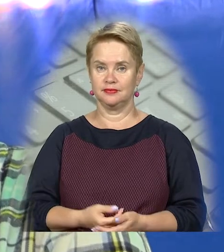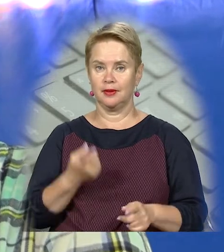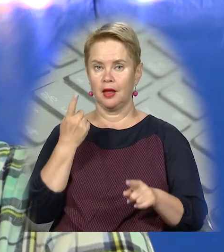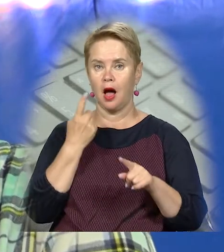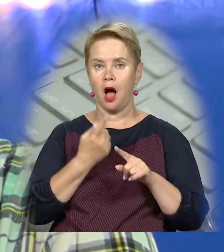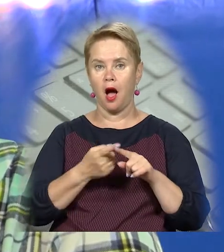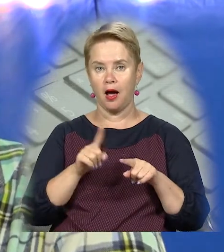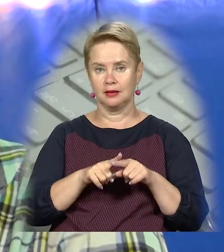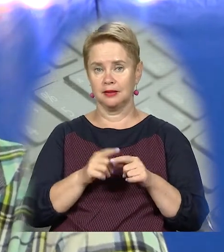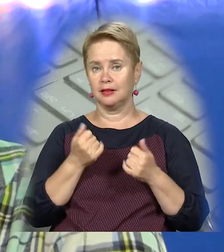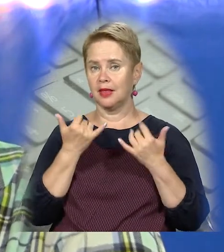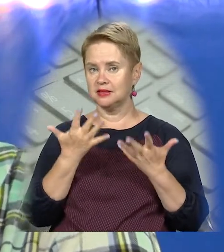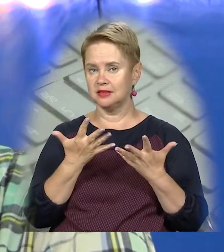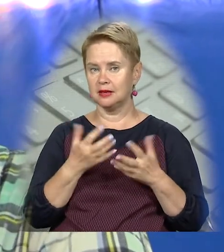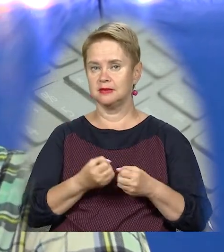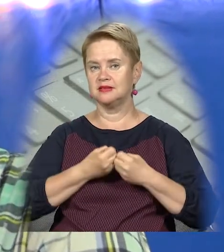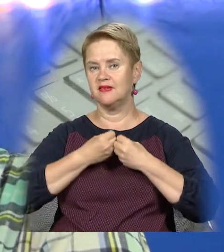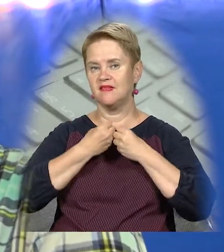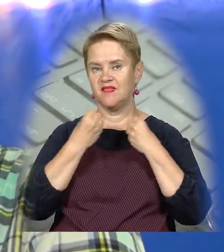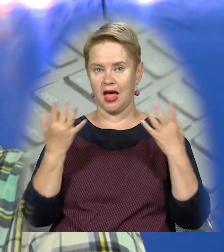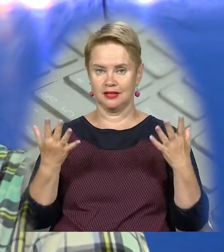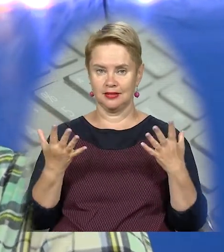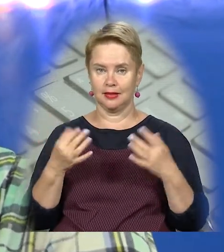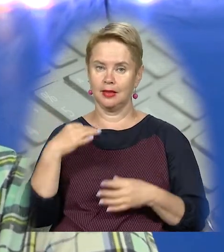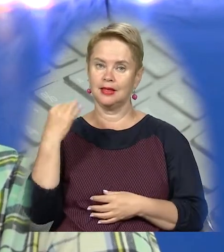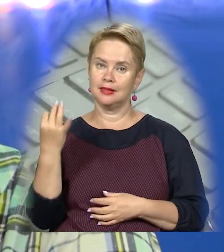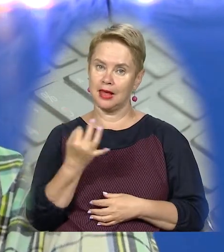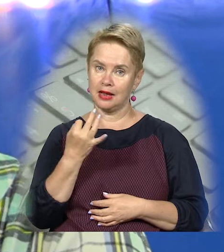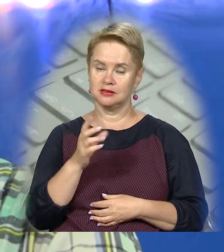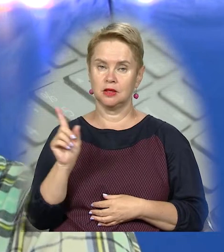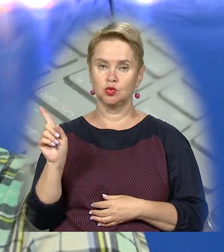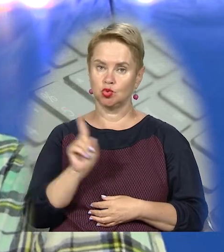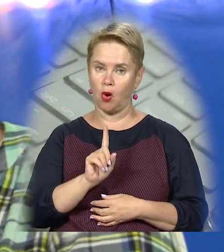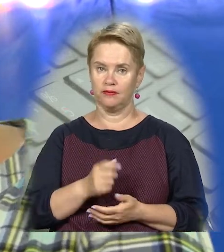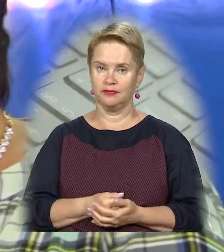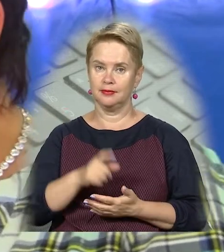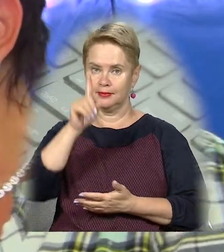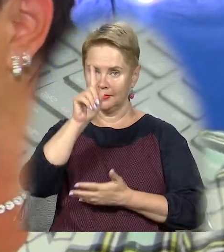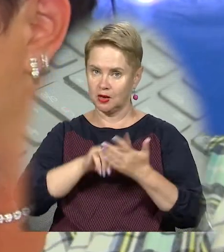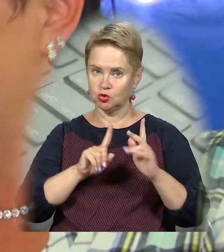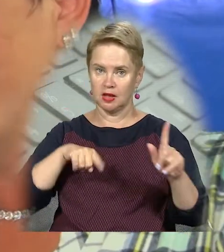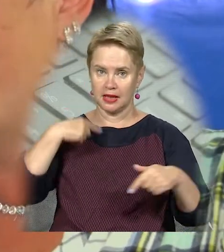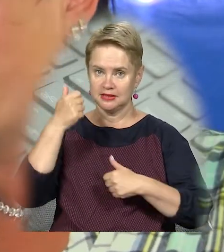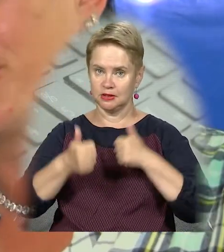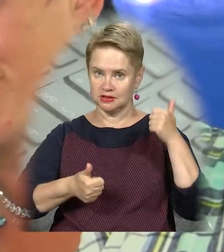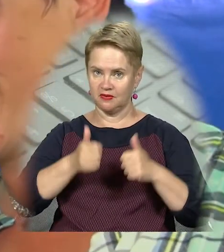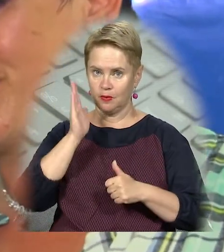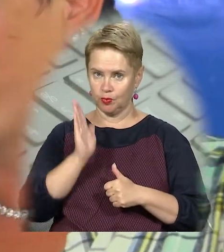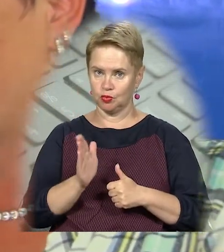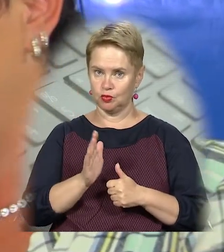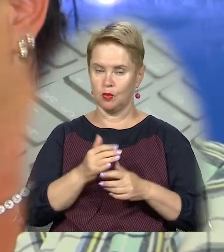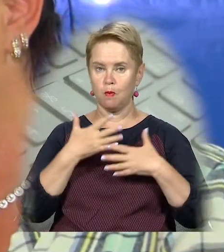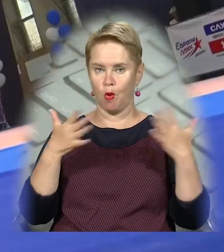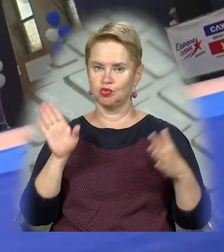Це настільки світ, настільки цікаво, що сподіваюся, що наступні соревновання прийде